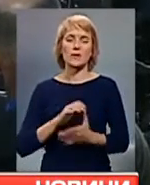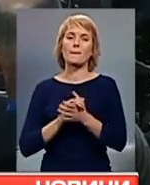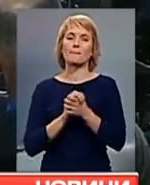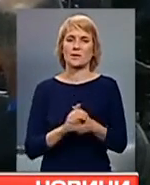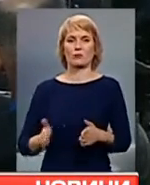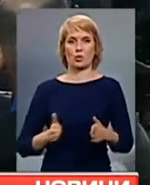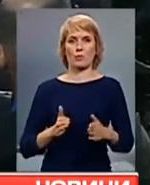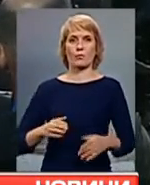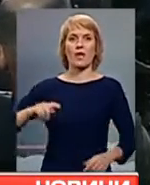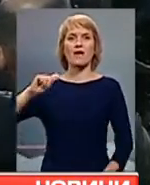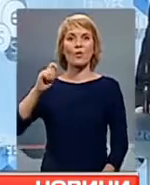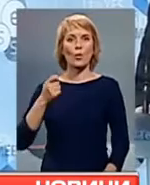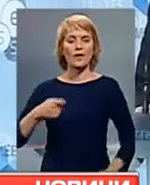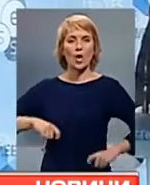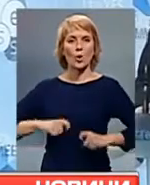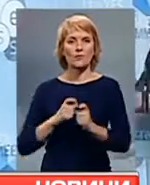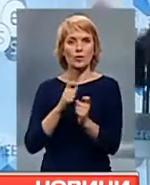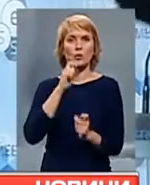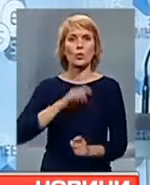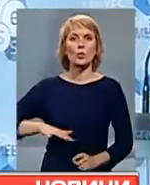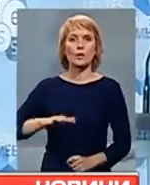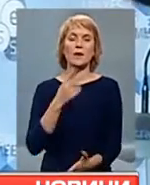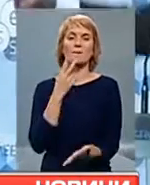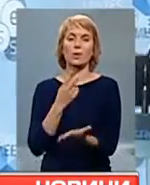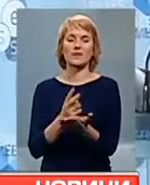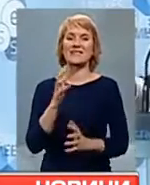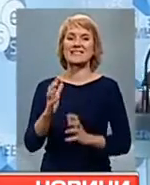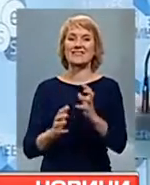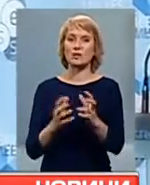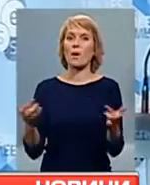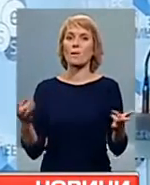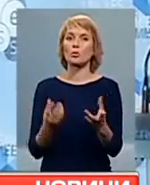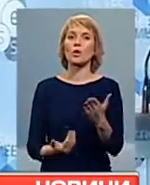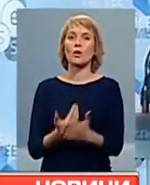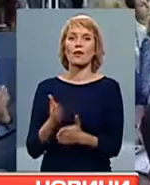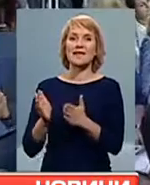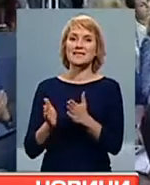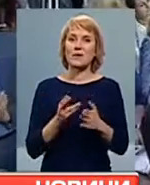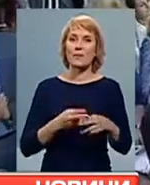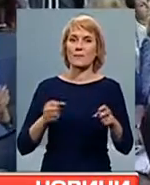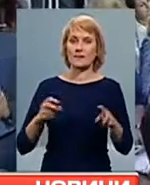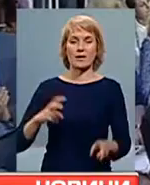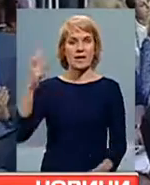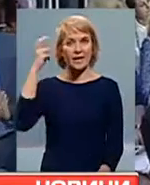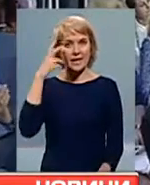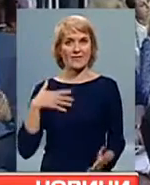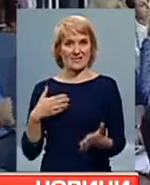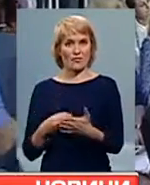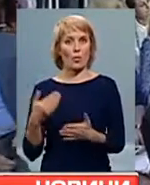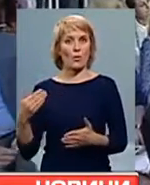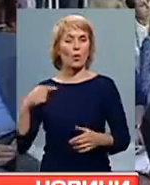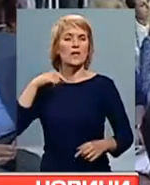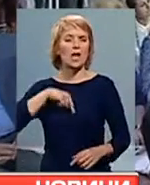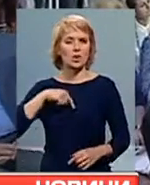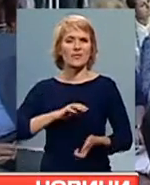воєнний конфлікт в Україні показав, світові потрібна нова система безпеки. Київ зі свого боку налаштований на тісну співпрацю